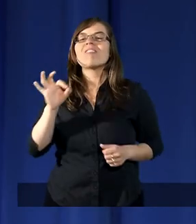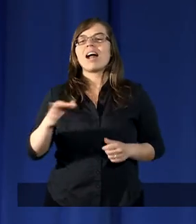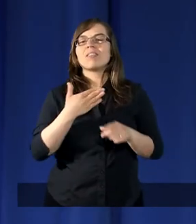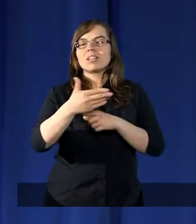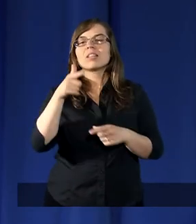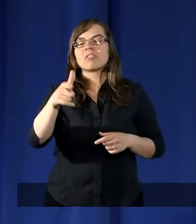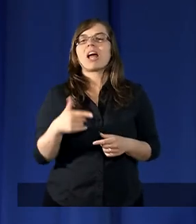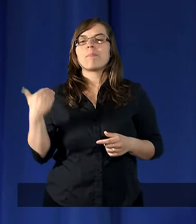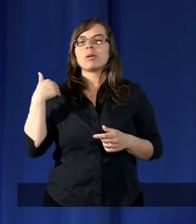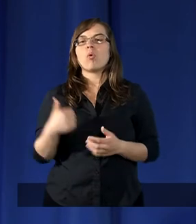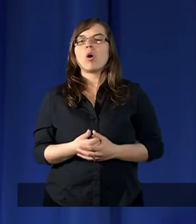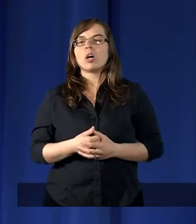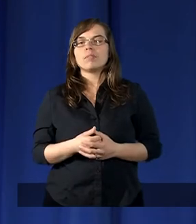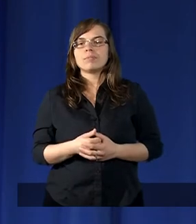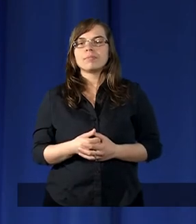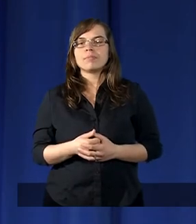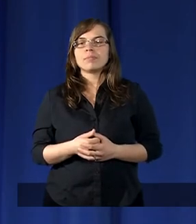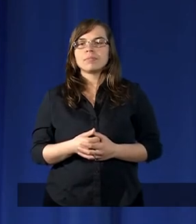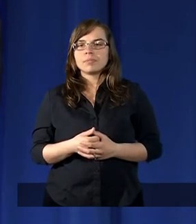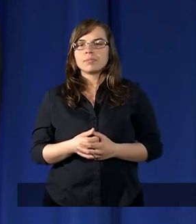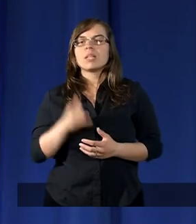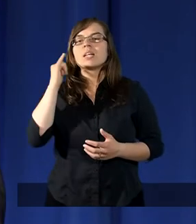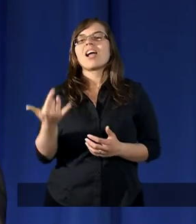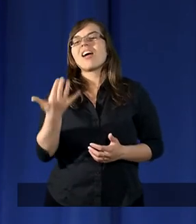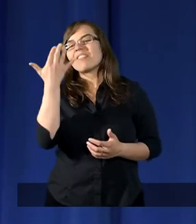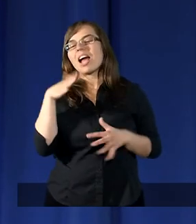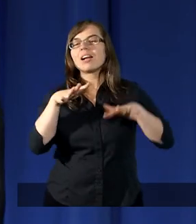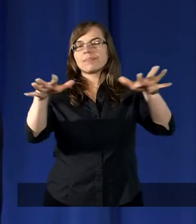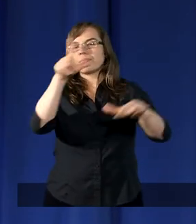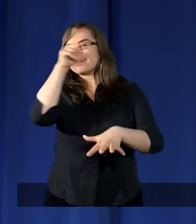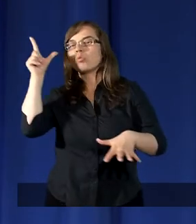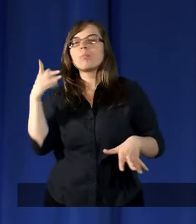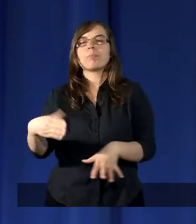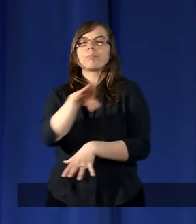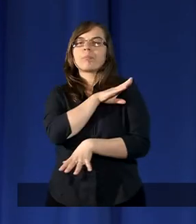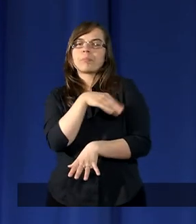dawał im pić i wiele ludzi zginęło.